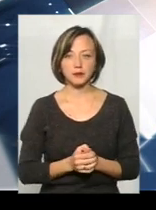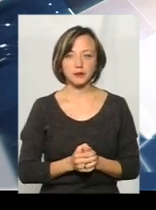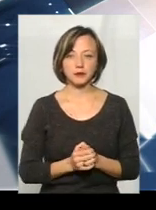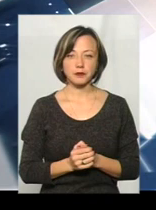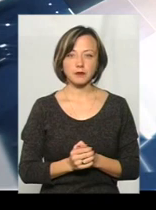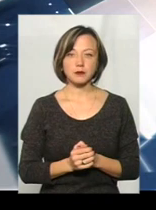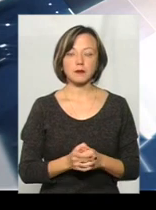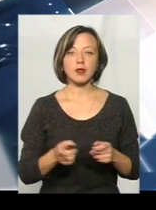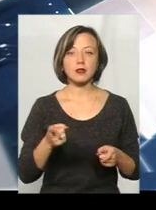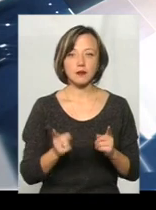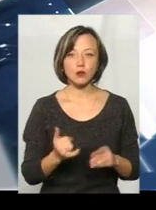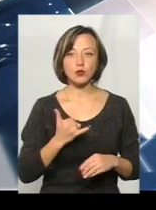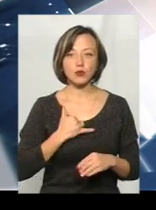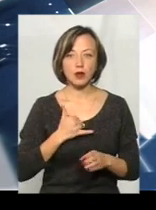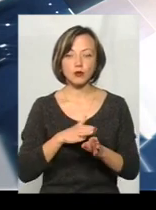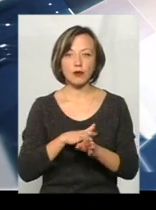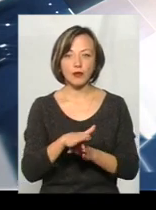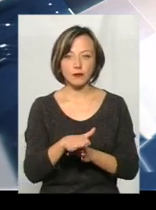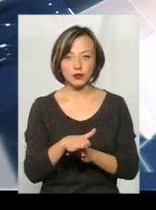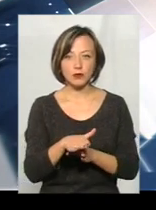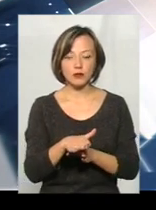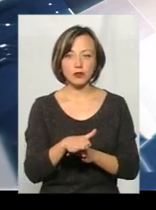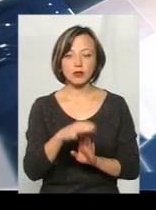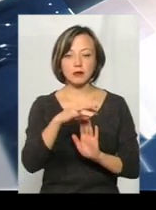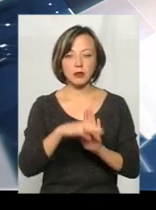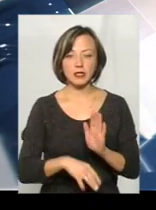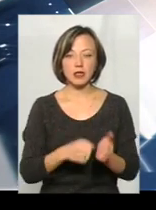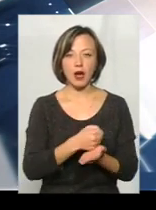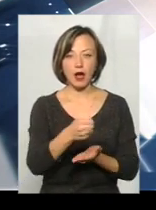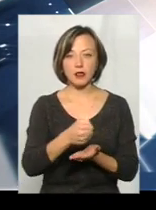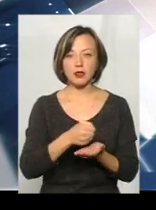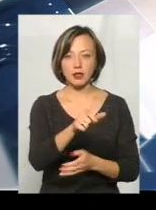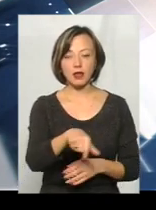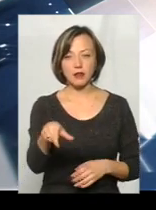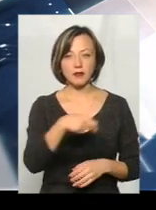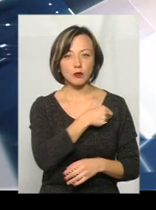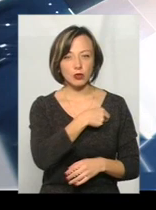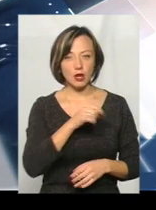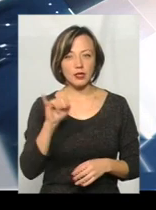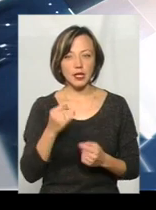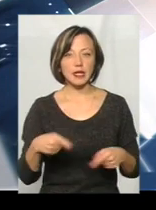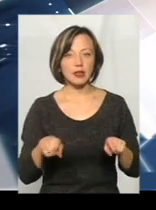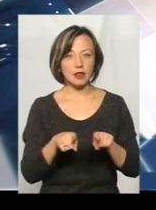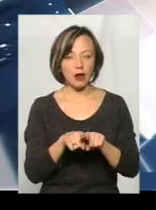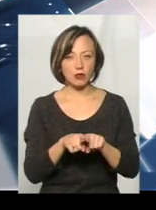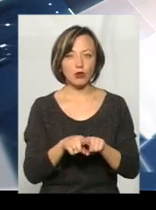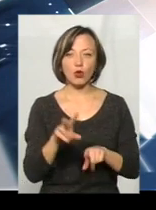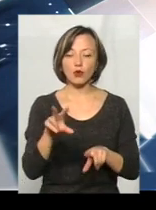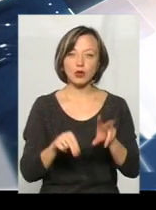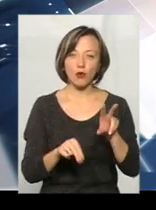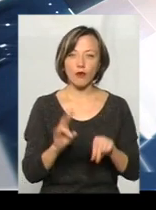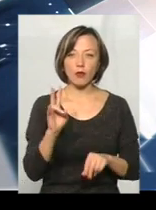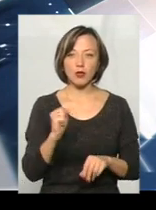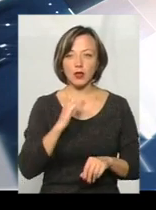Звісно, у нас повністю повні списки кандидатів-депутати і також розраховуємо на